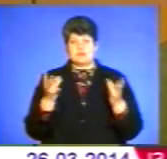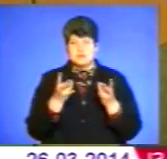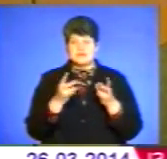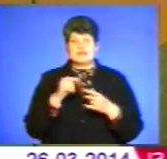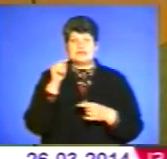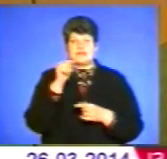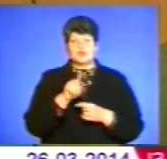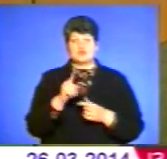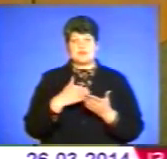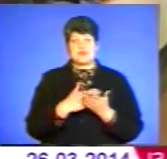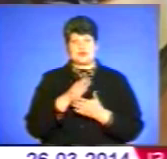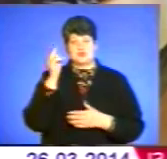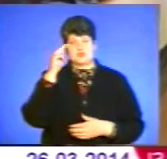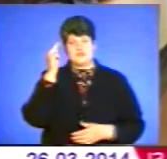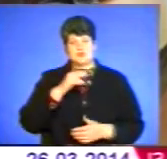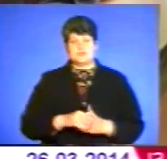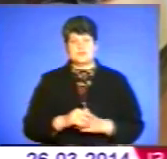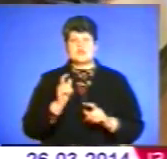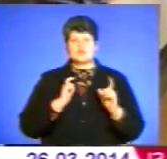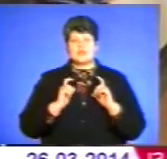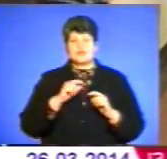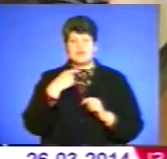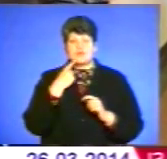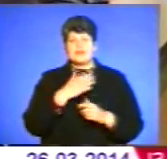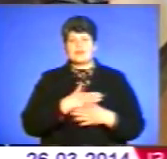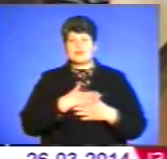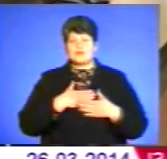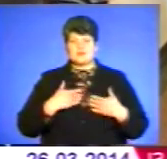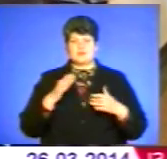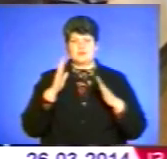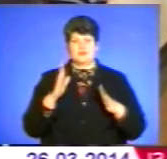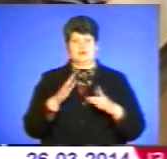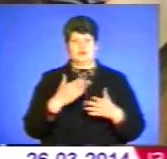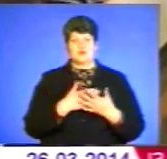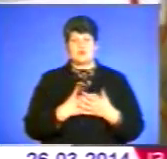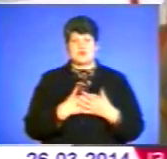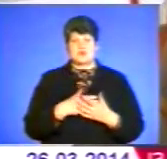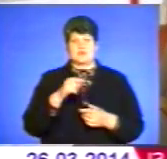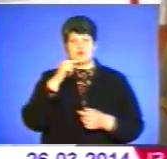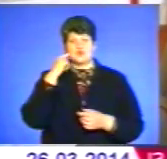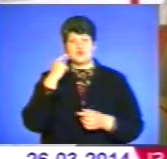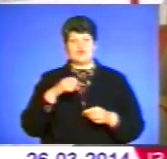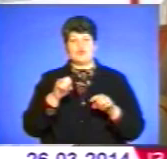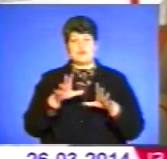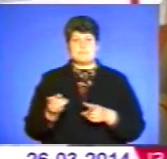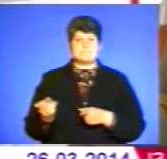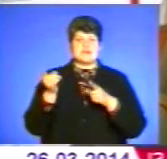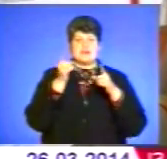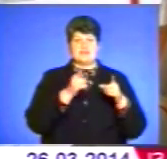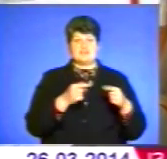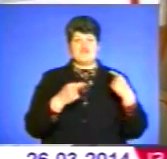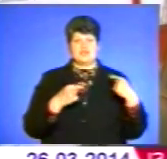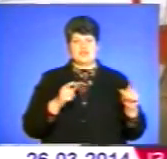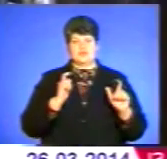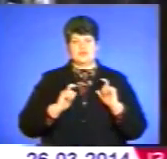того, щоб якісно навчатися. Студенти кажуть, не хотіли ставати громадянами Росії. Тому вирішили перевестися в інший